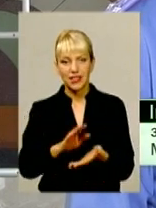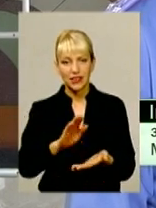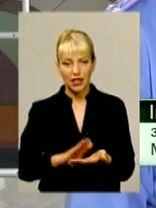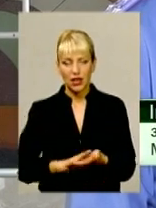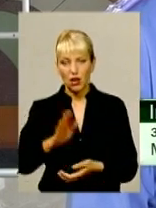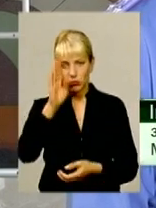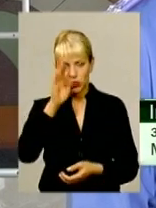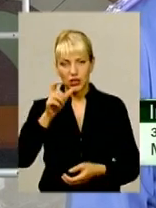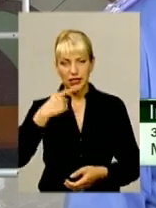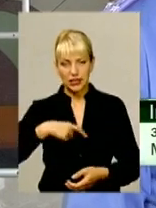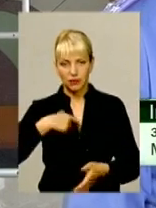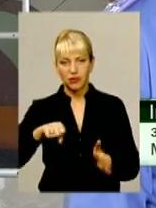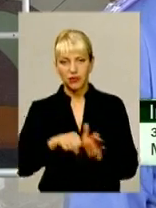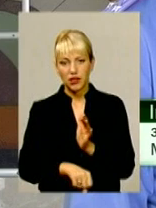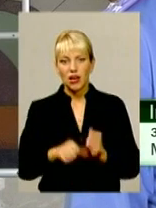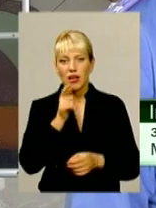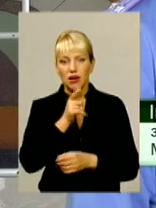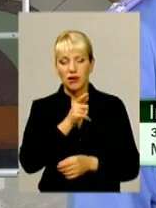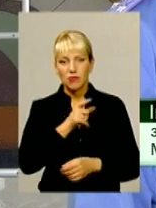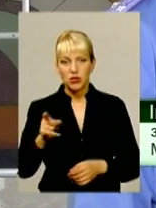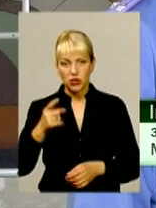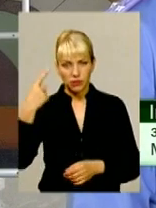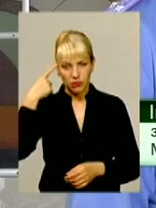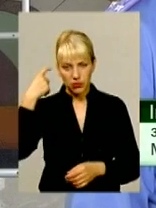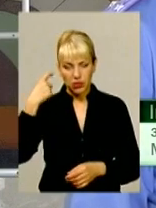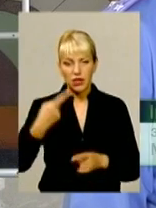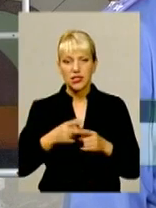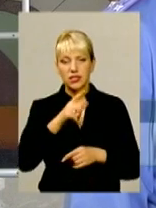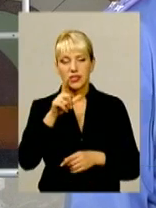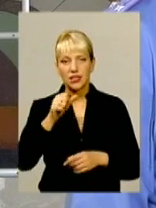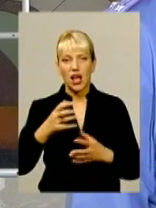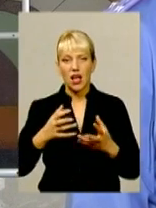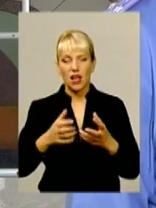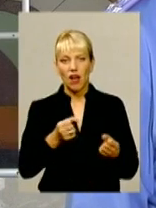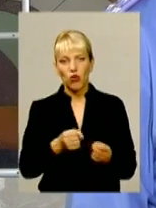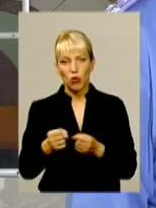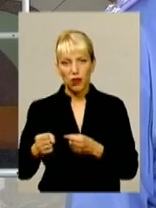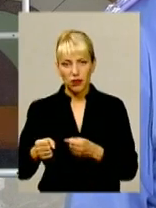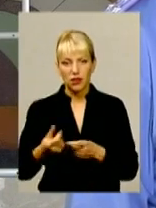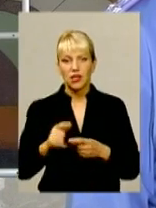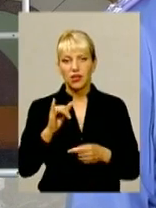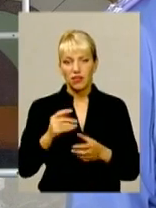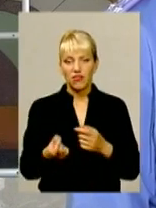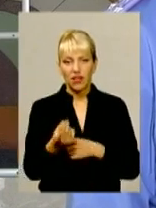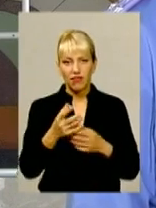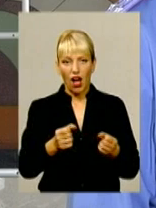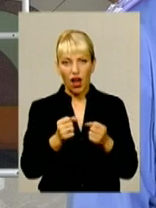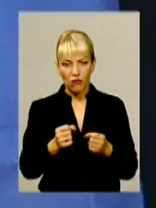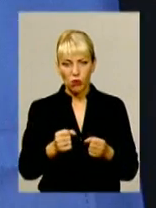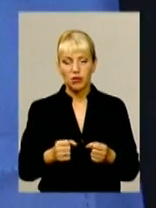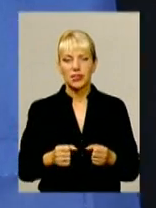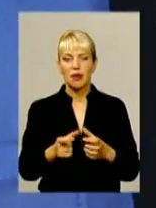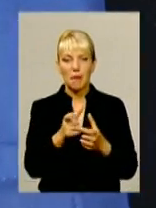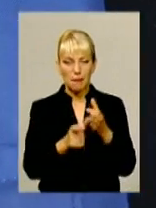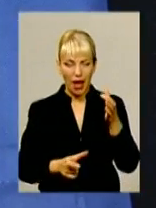покінчив життя самогубством шляхом пострілу з автоматичної зброї. На місці пригоди виявлено автоматична зброя, магазин,